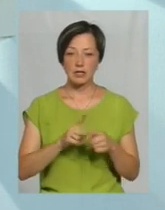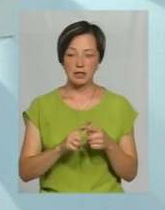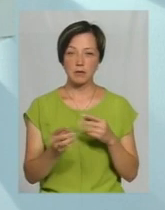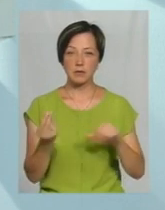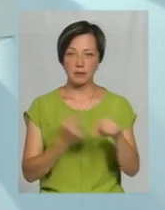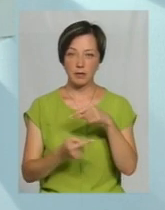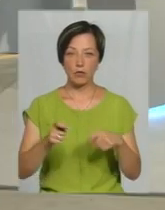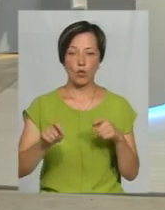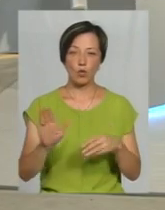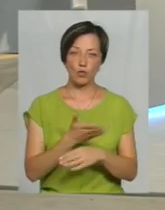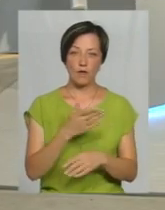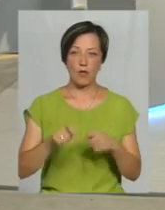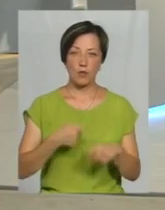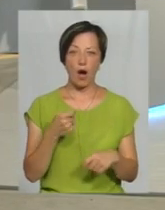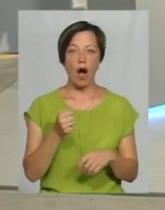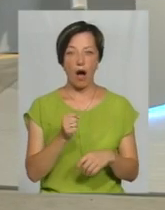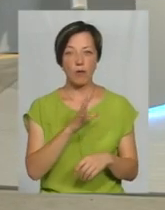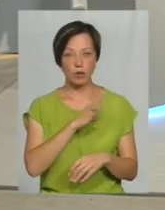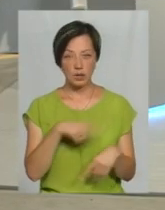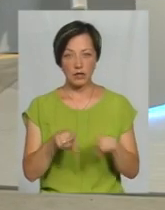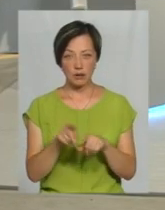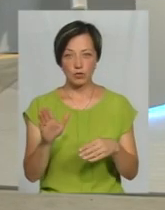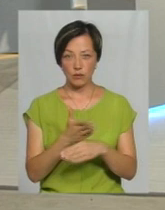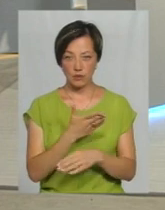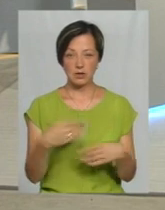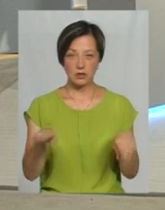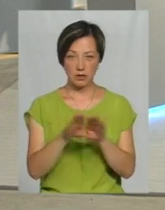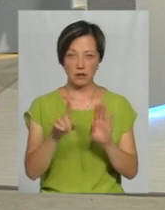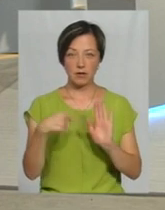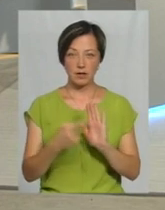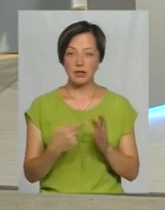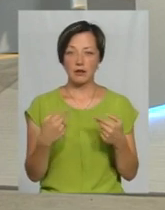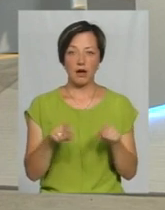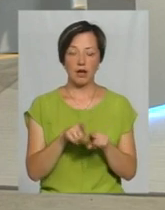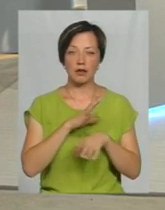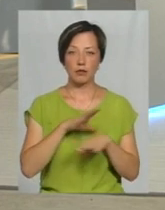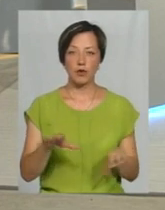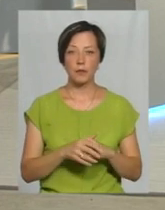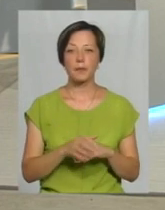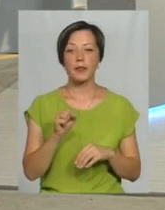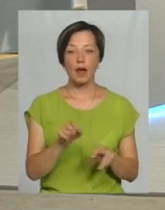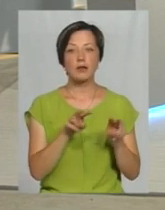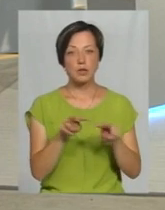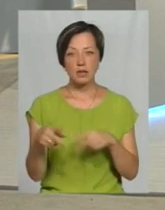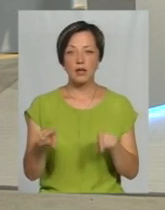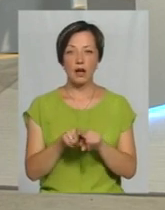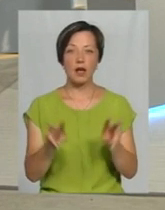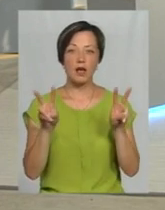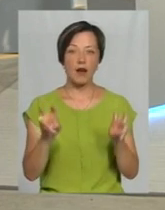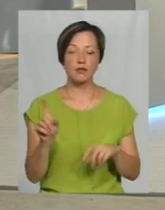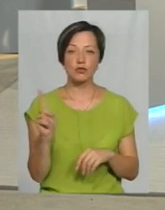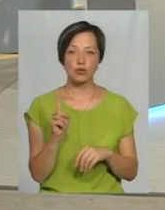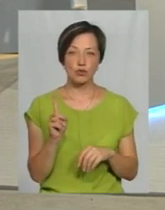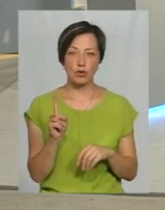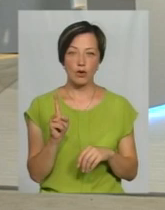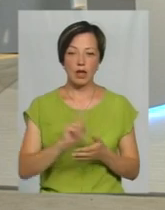усували ці порушення. А були такі, що не усували і закривали? Не було. Таких не було. А спостерігалося таке явище, що